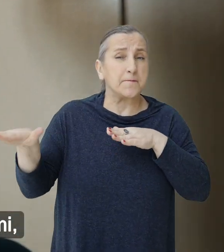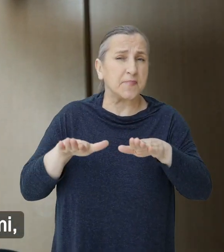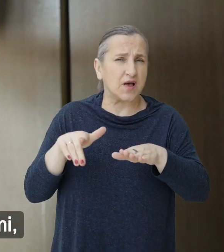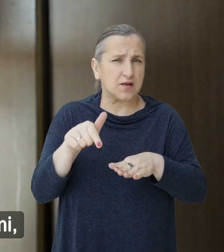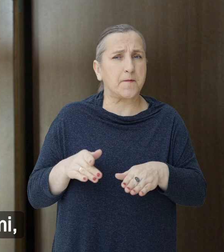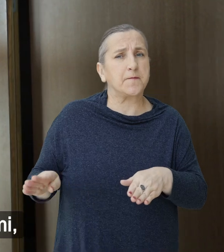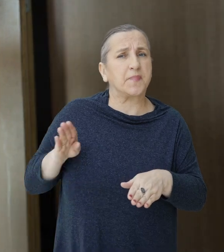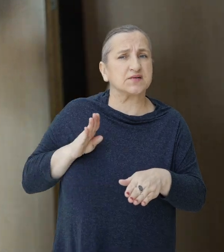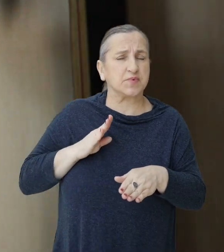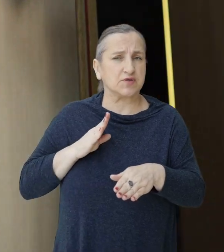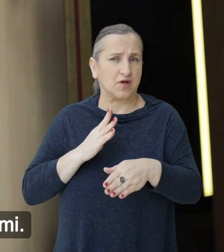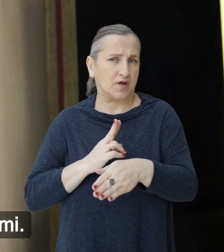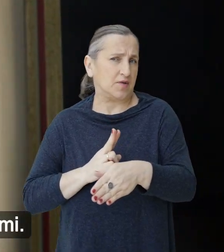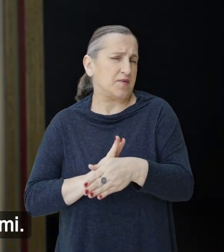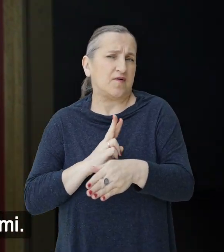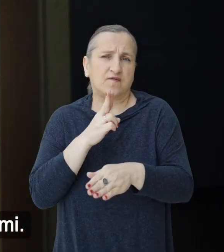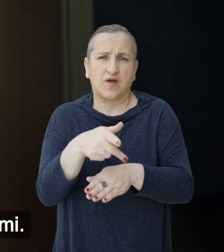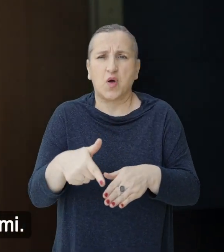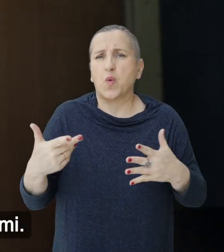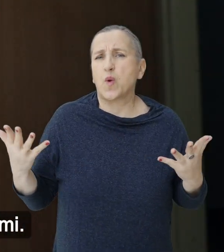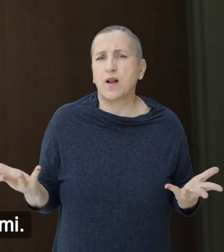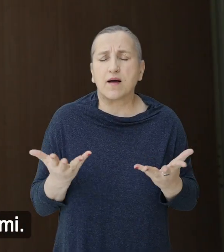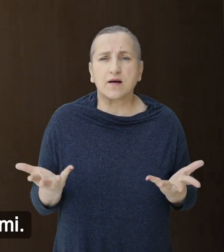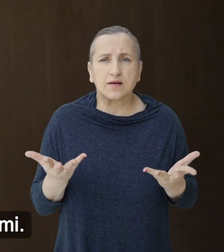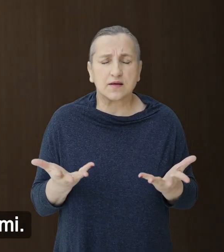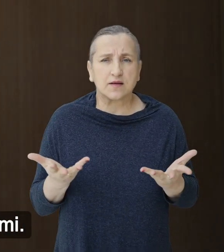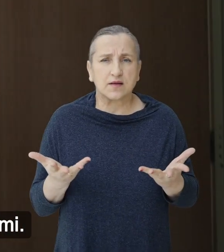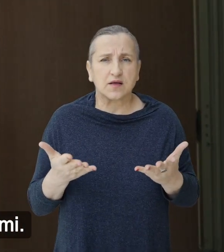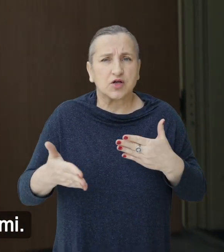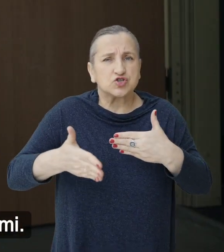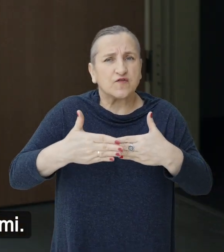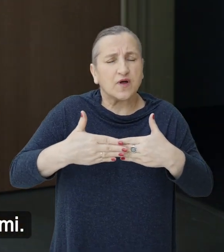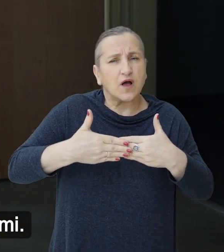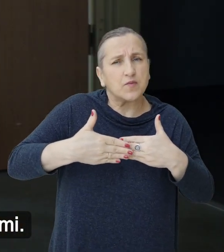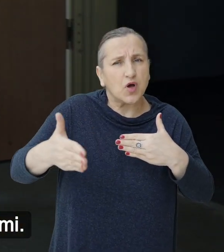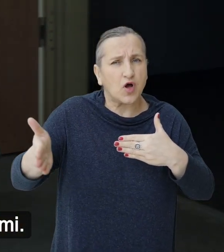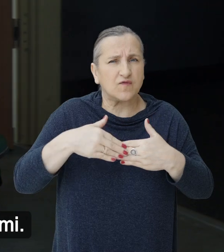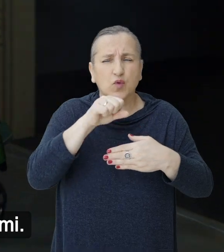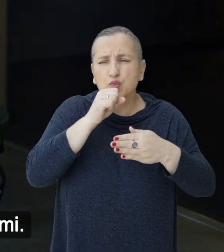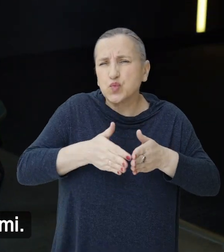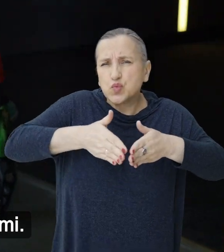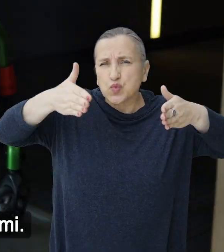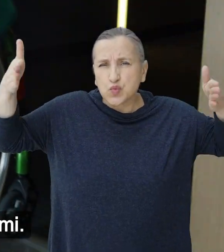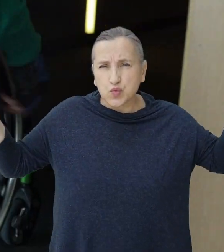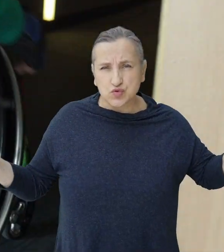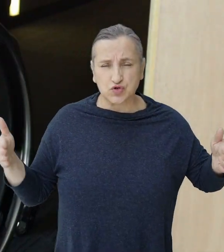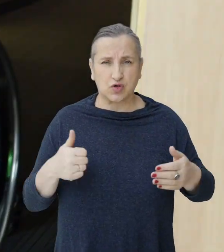bezpiecznym, bardzo leciutkimi drzwiami, szerokimi.